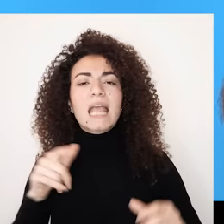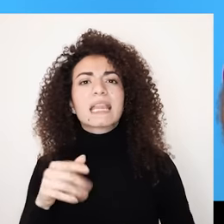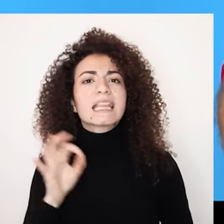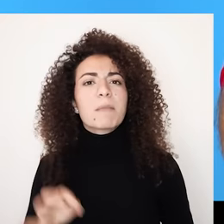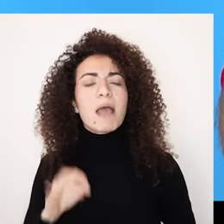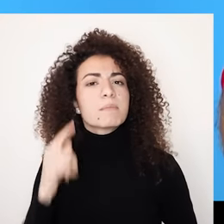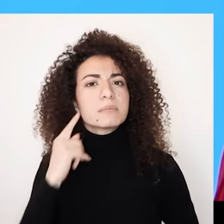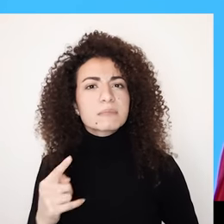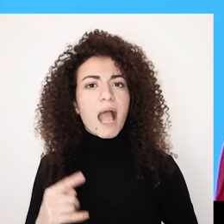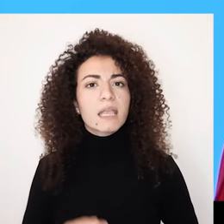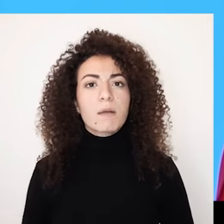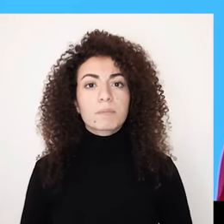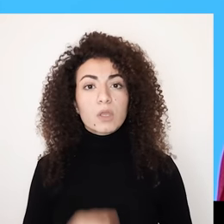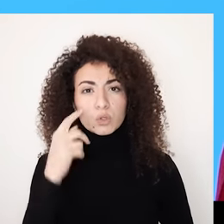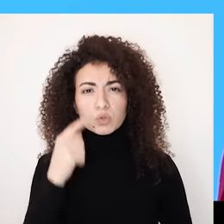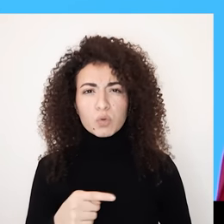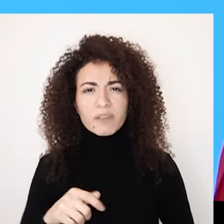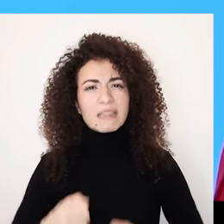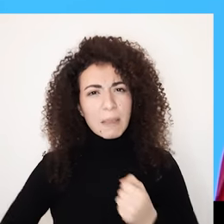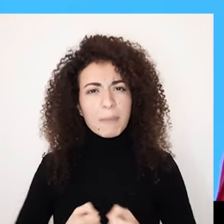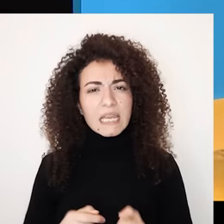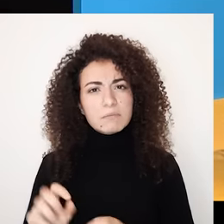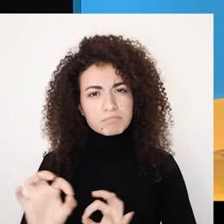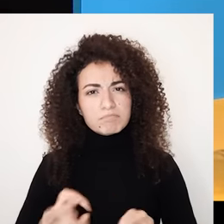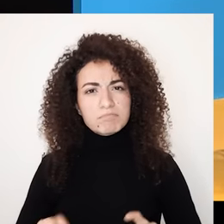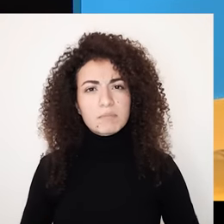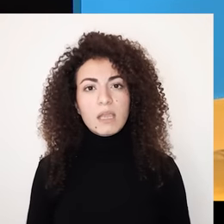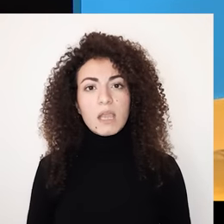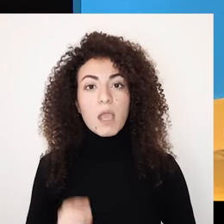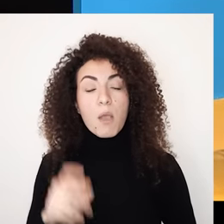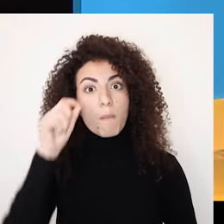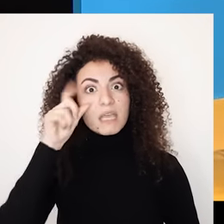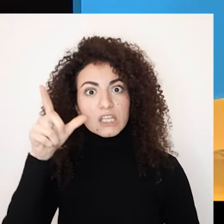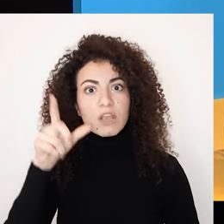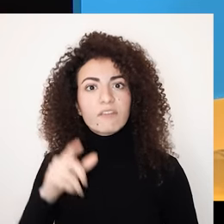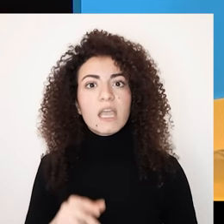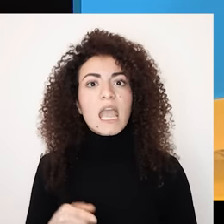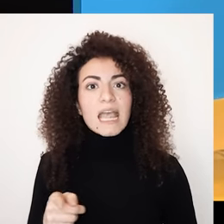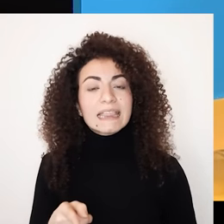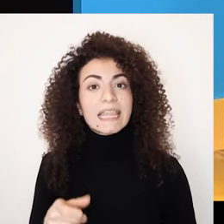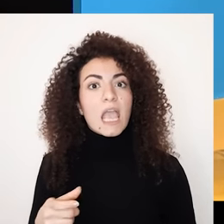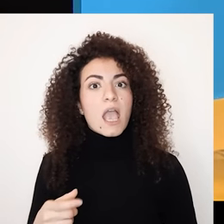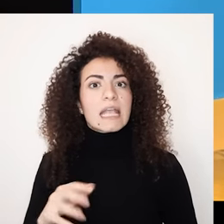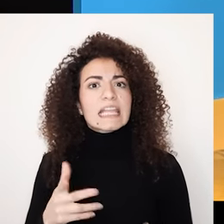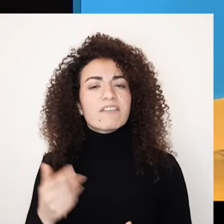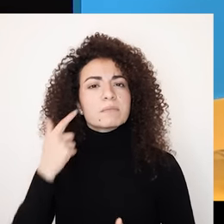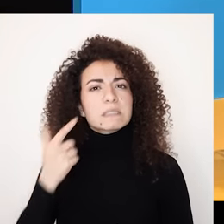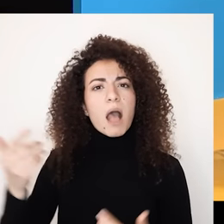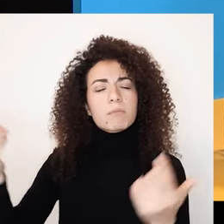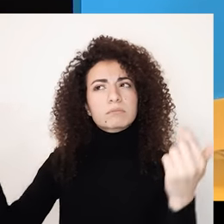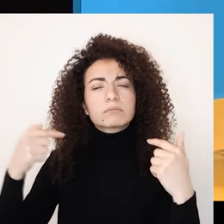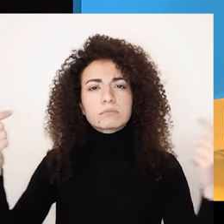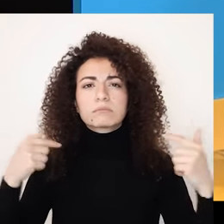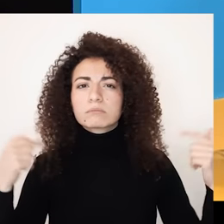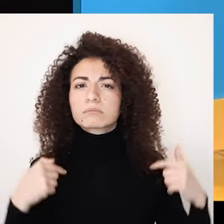نسمعها بشكل دائم وتانياً بيمكنك القيام بهالتمرين على اكتشاف الرسائي المماثلة يلي قد تكون شخصياً